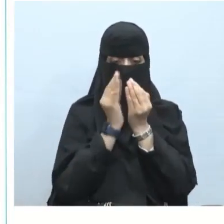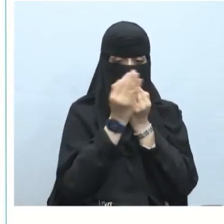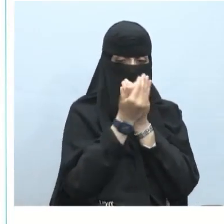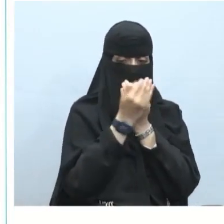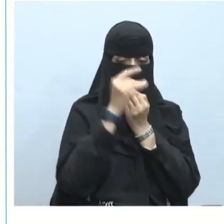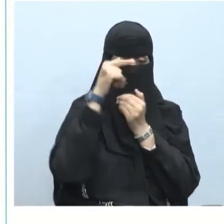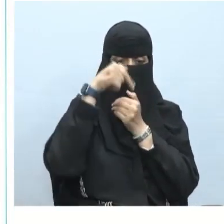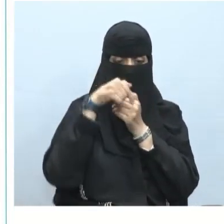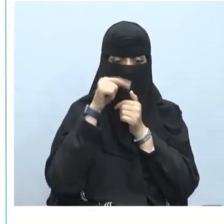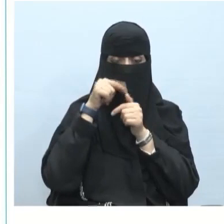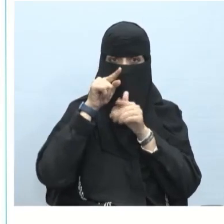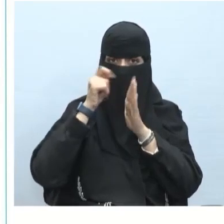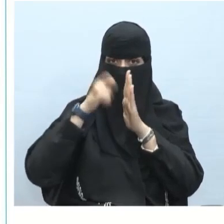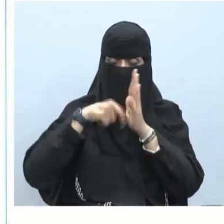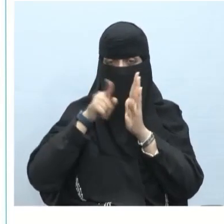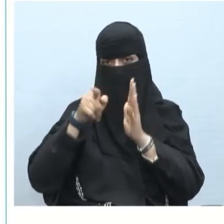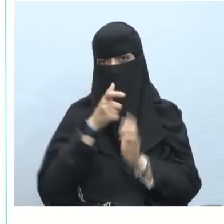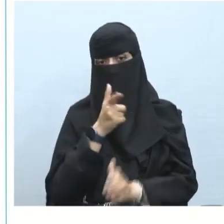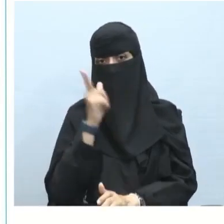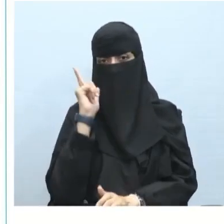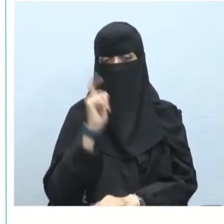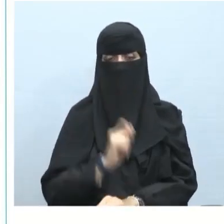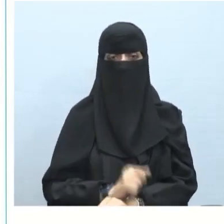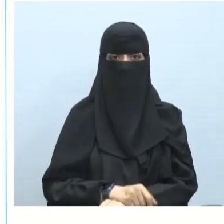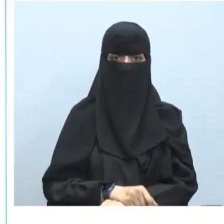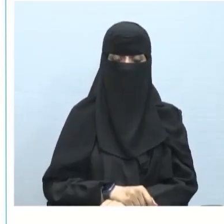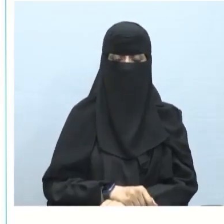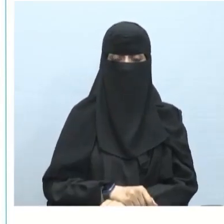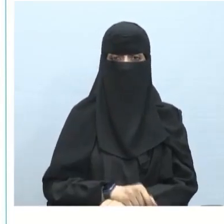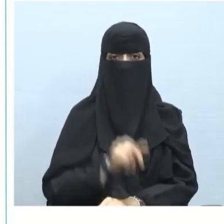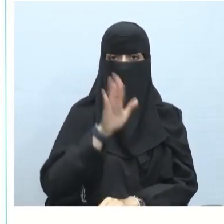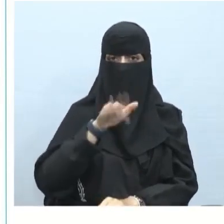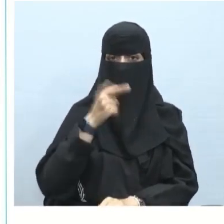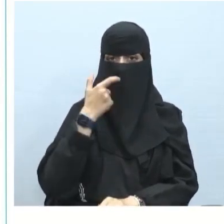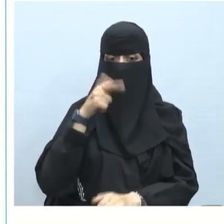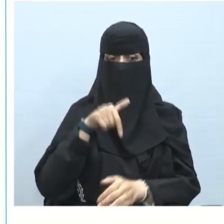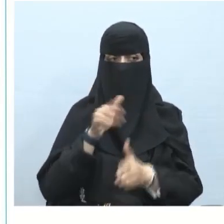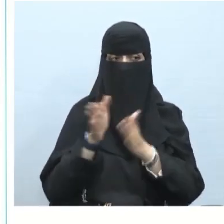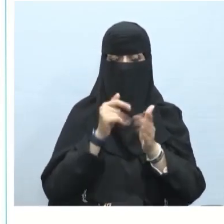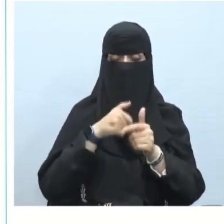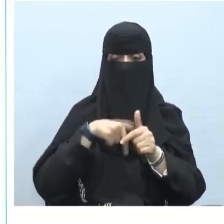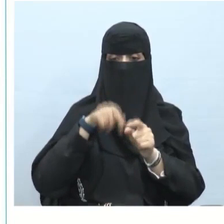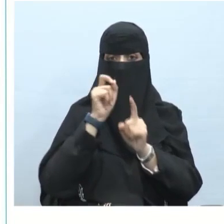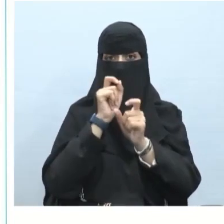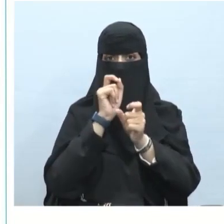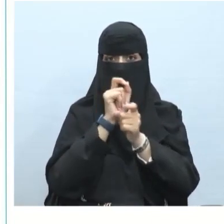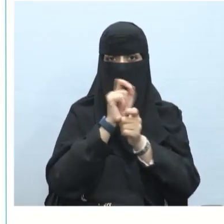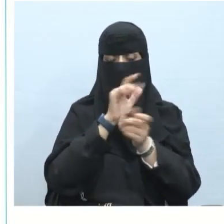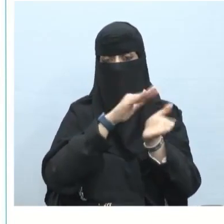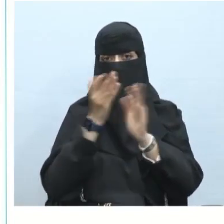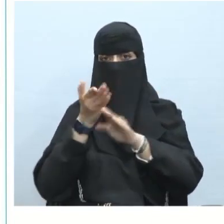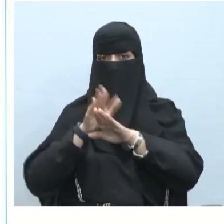الفاعل ضميرا مستتر جوازا تقديره هو نلاحظ الآن عطف فعل على فعل